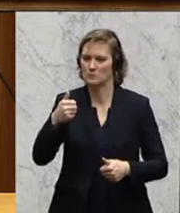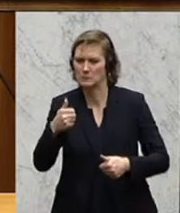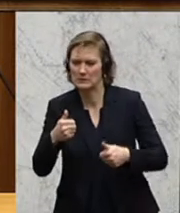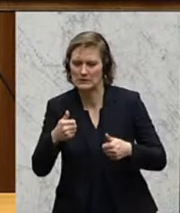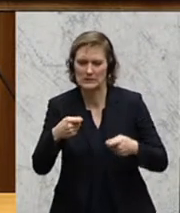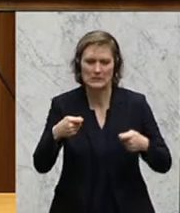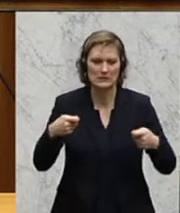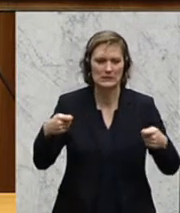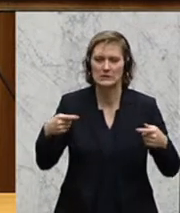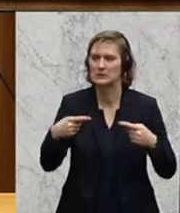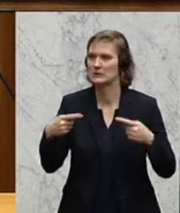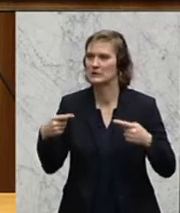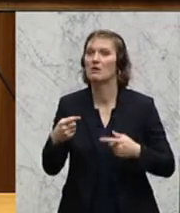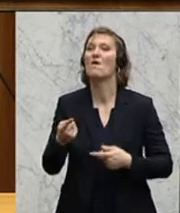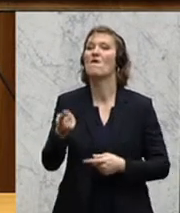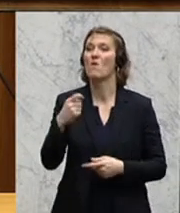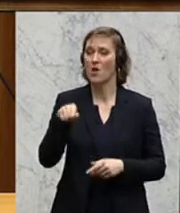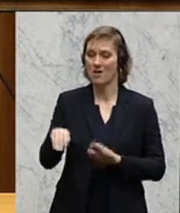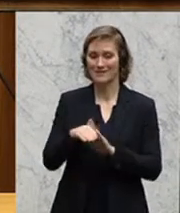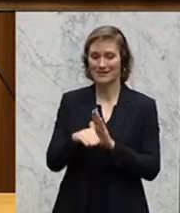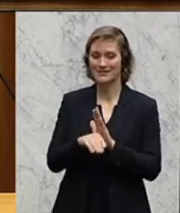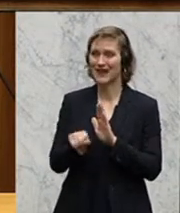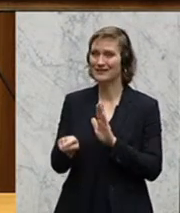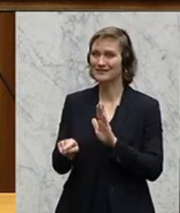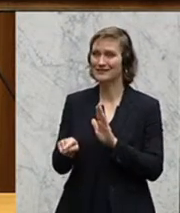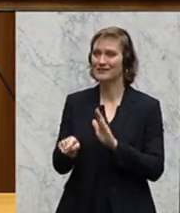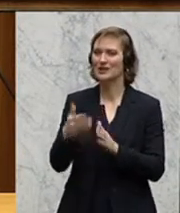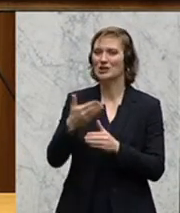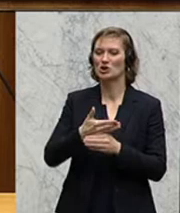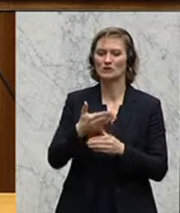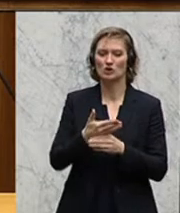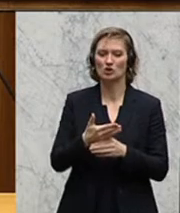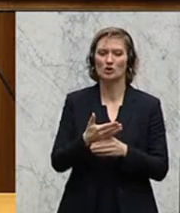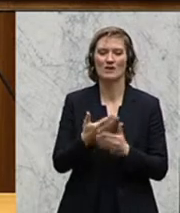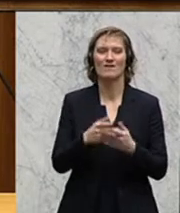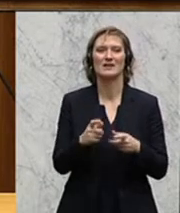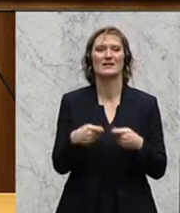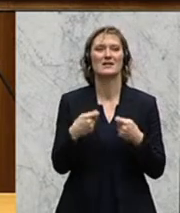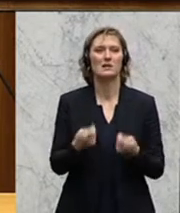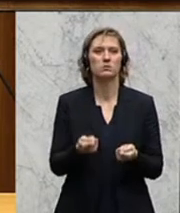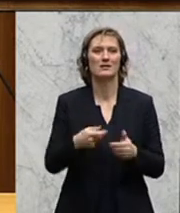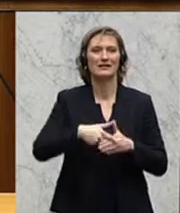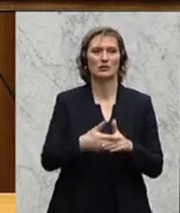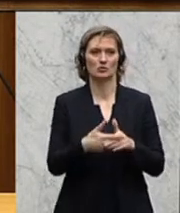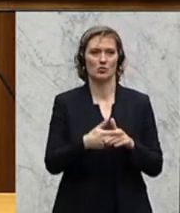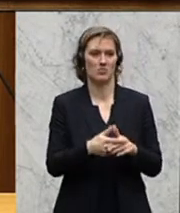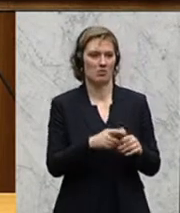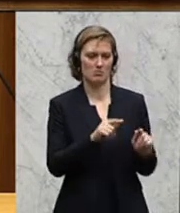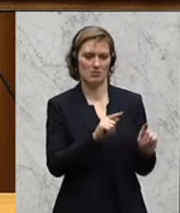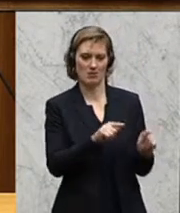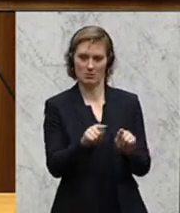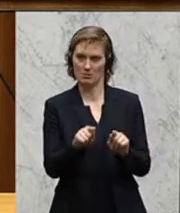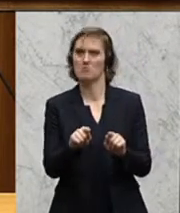Ein Spannungsverhältnis aus diesem Gesetz heraus zwischen den Möglichkeiten, den Instrumenten, welche